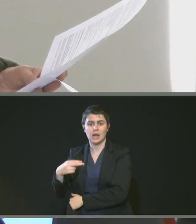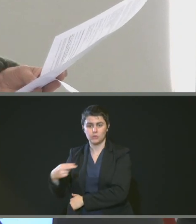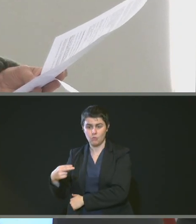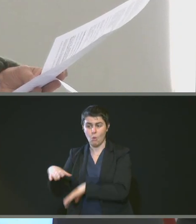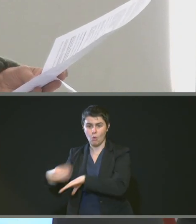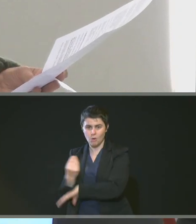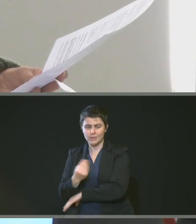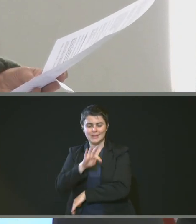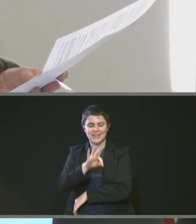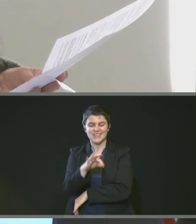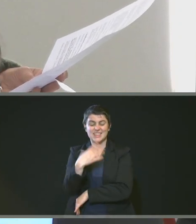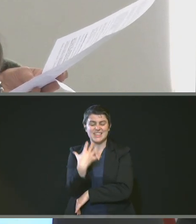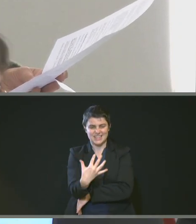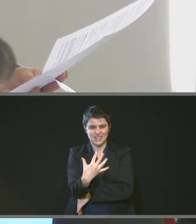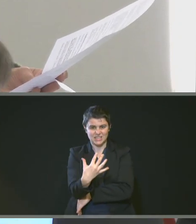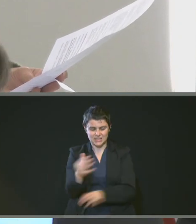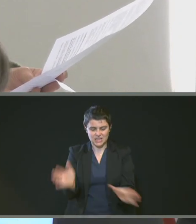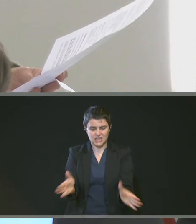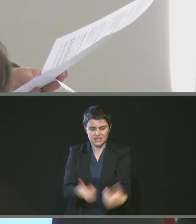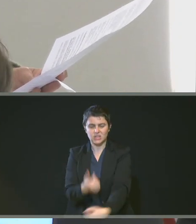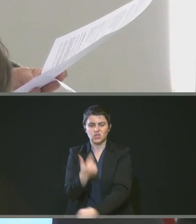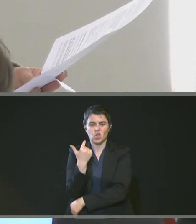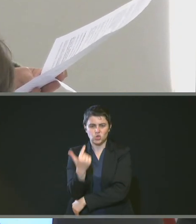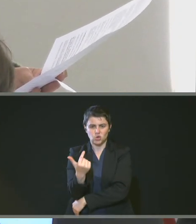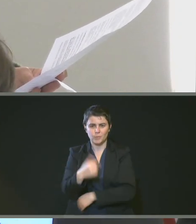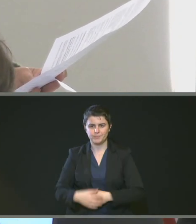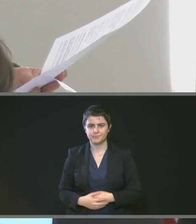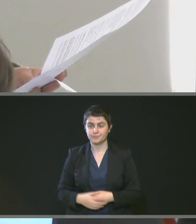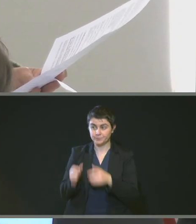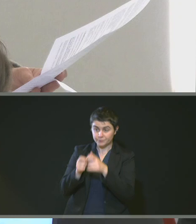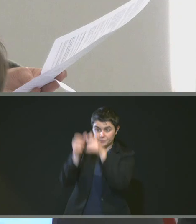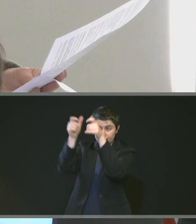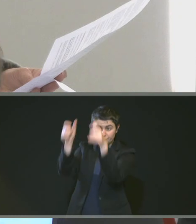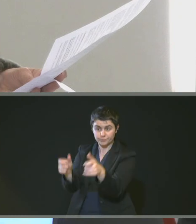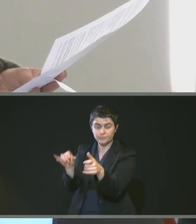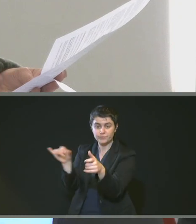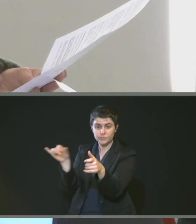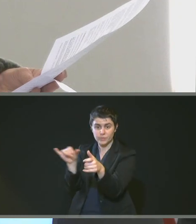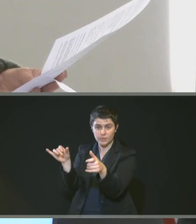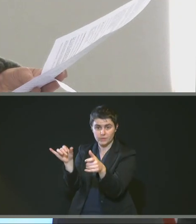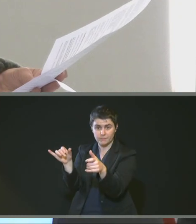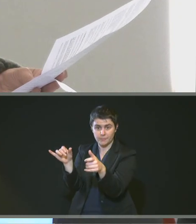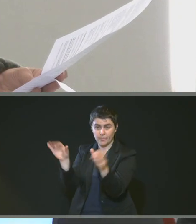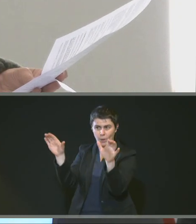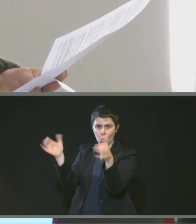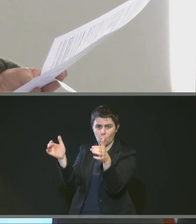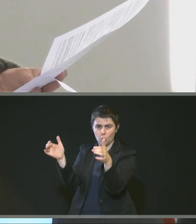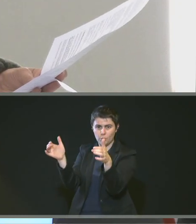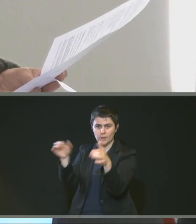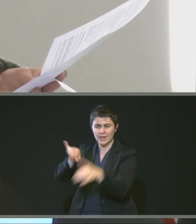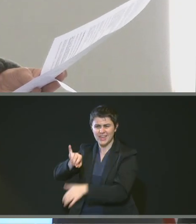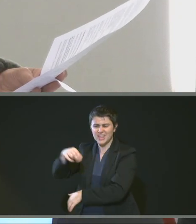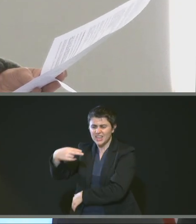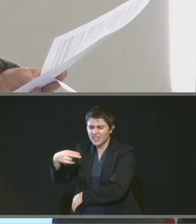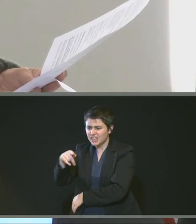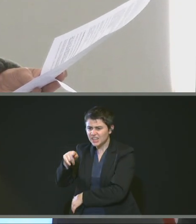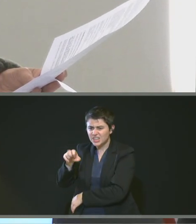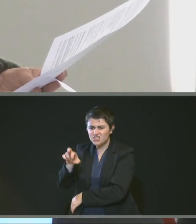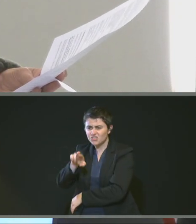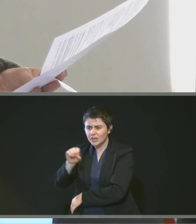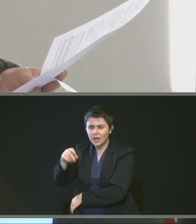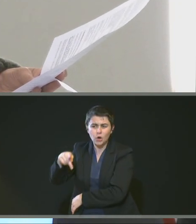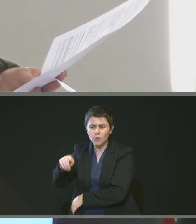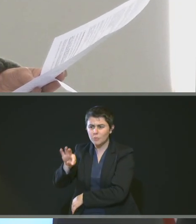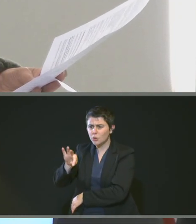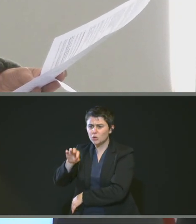secteur 2. Le titulaire du marché est donc le groupement Ingerop, Todomodo,